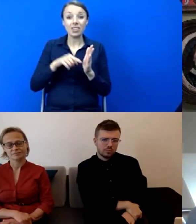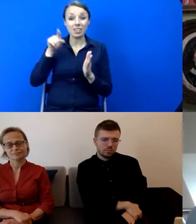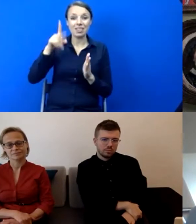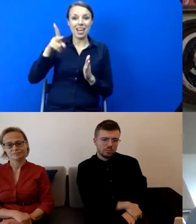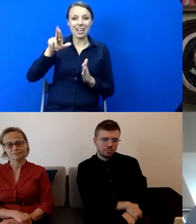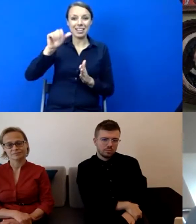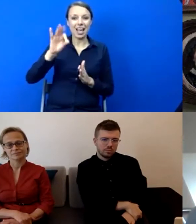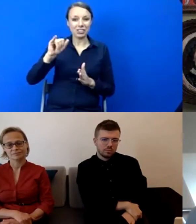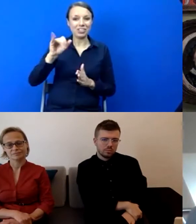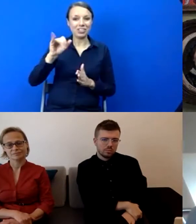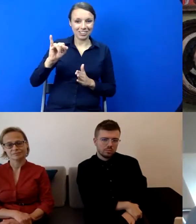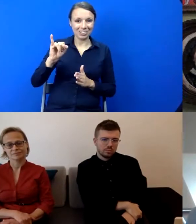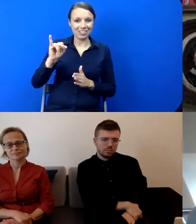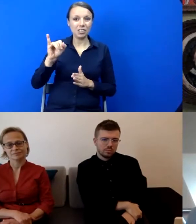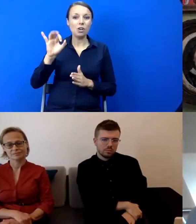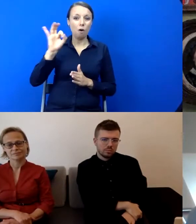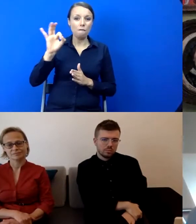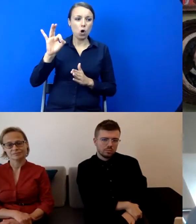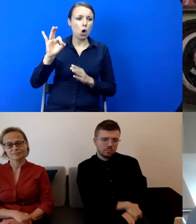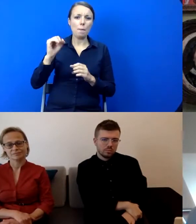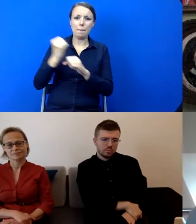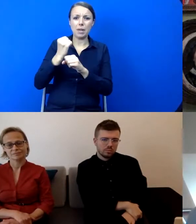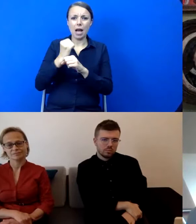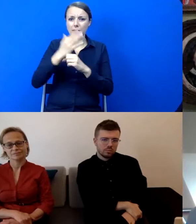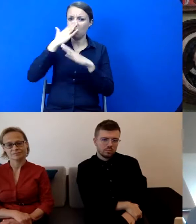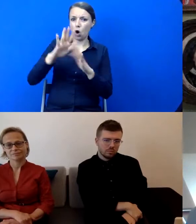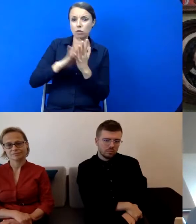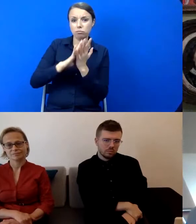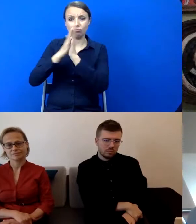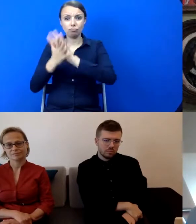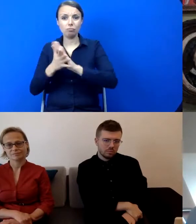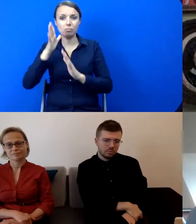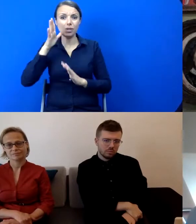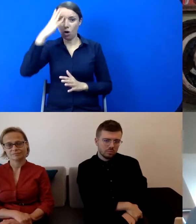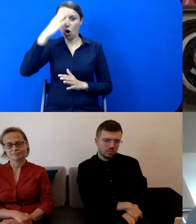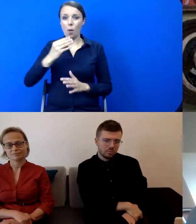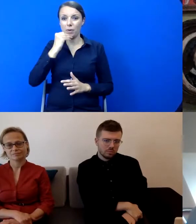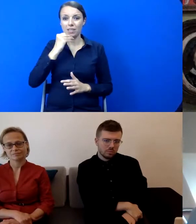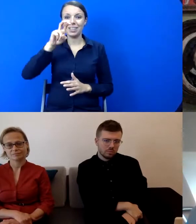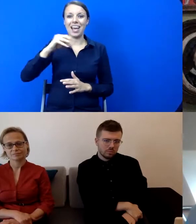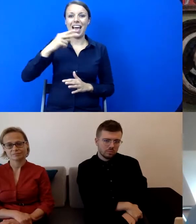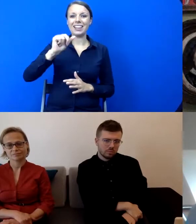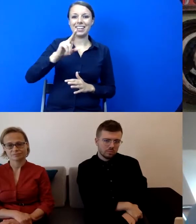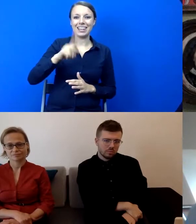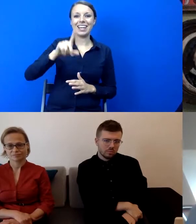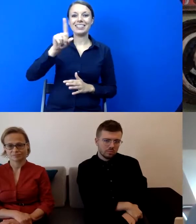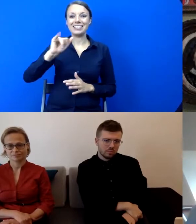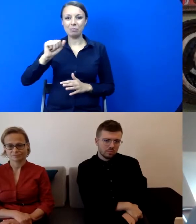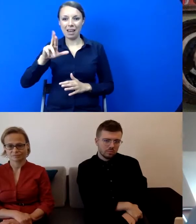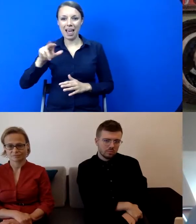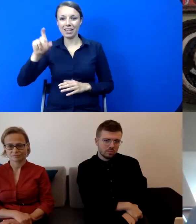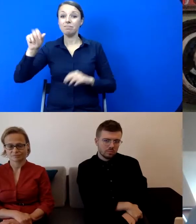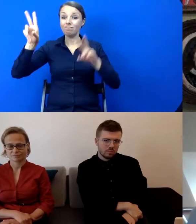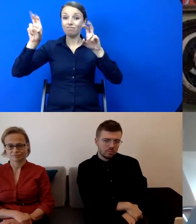obraz Henryka Zimlera Śmierć Barbary Radziwiłłówny, a ten to obraz, ten